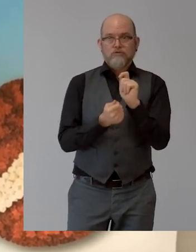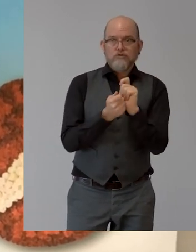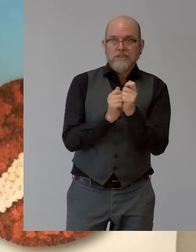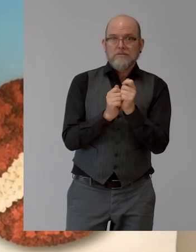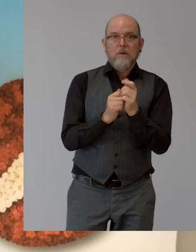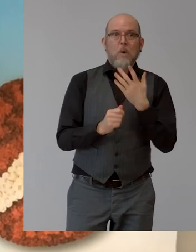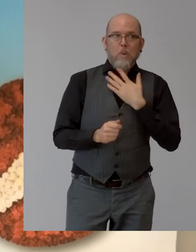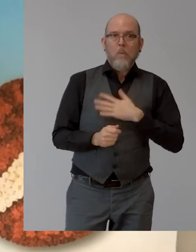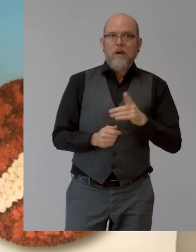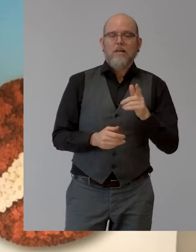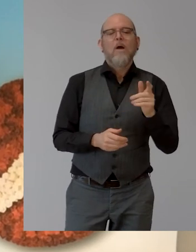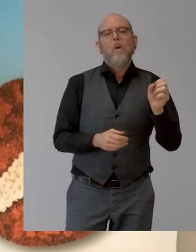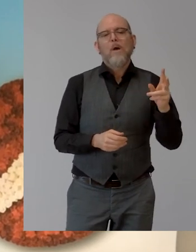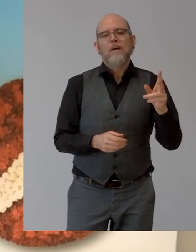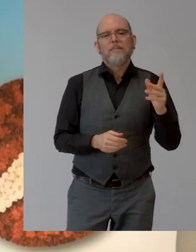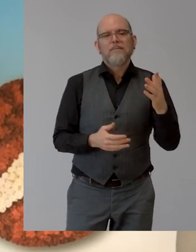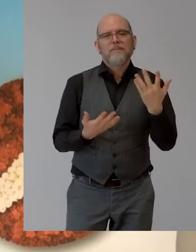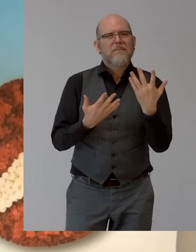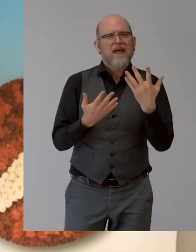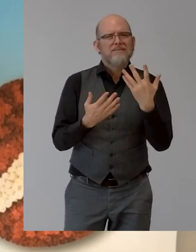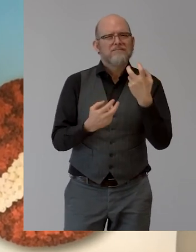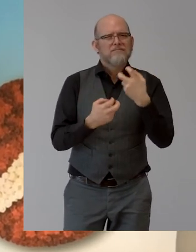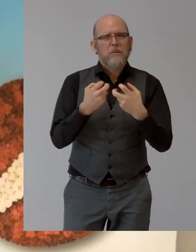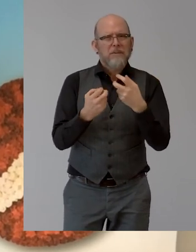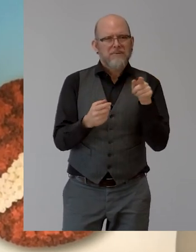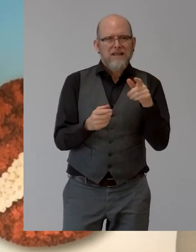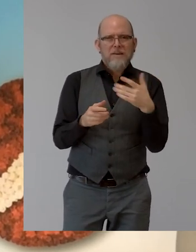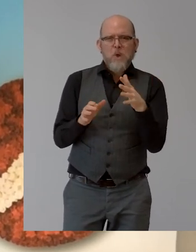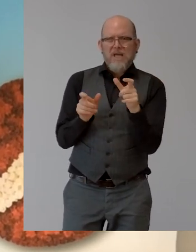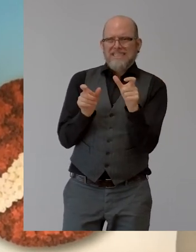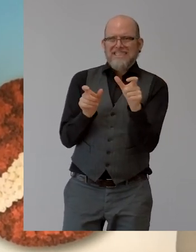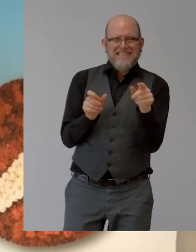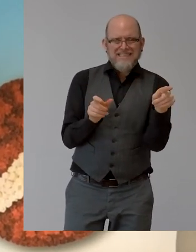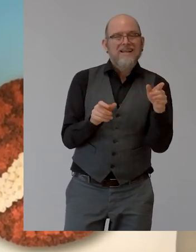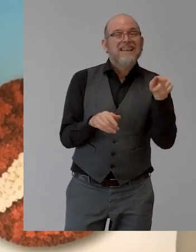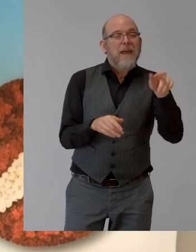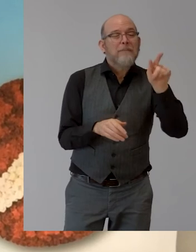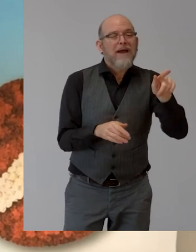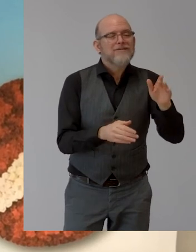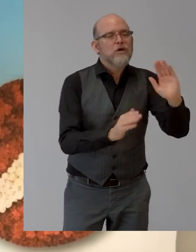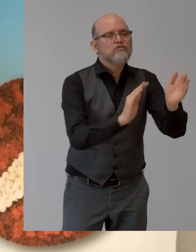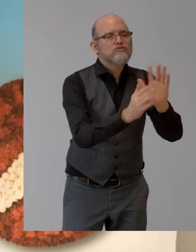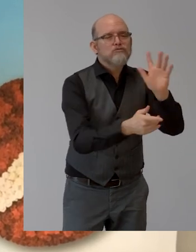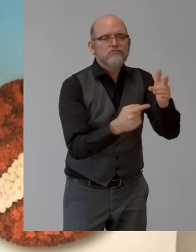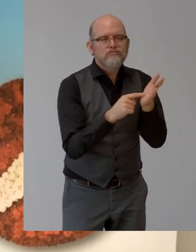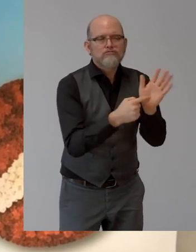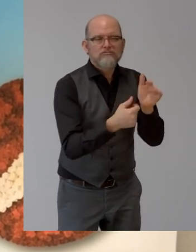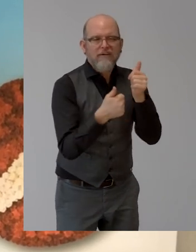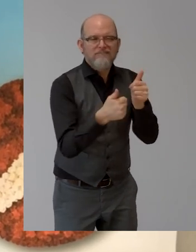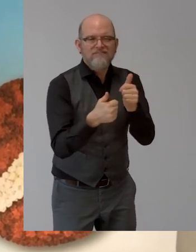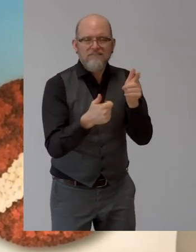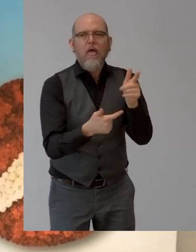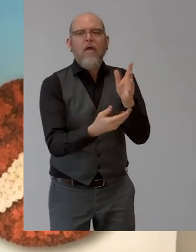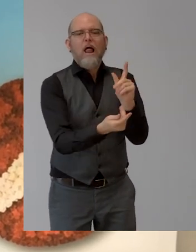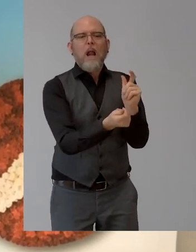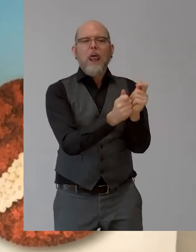the resistance against this change. And this shows also the enormous importance. And, again, this is much more important than any